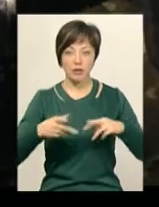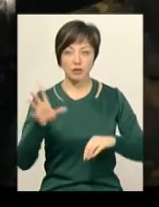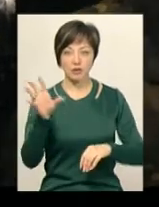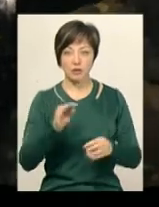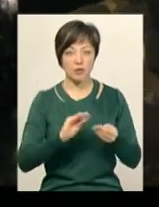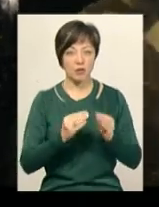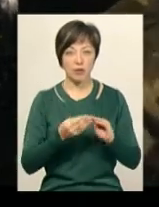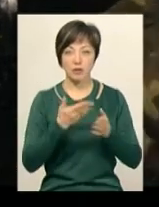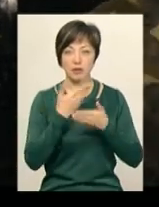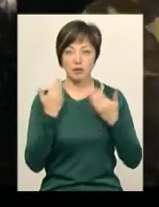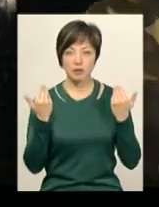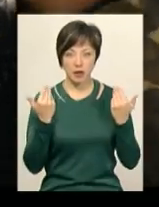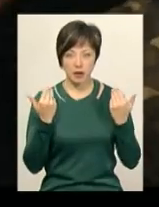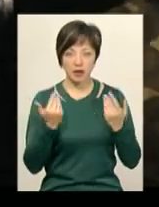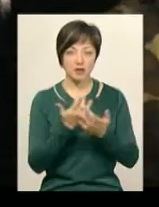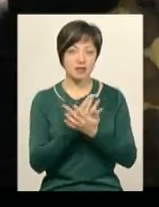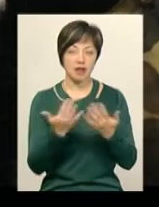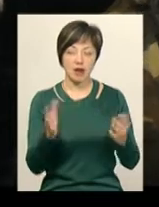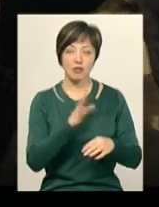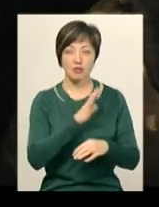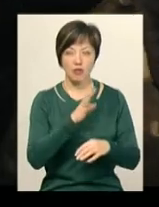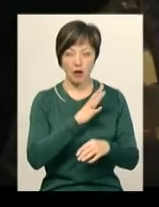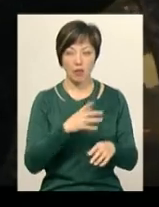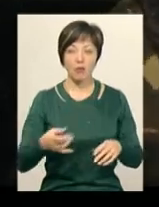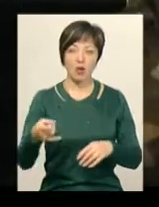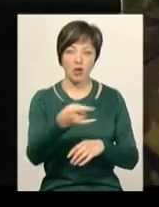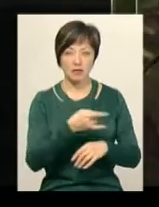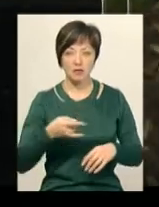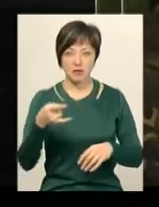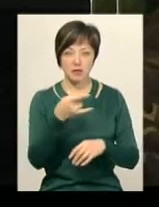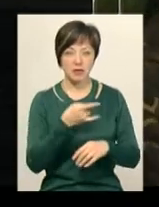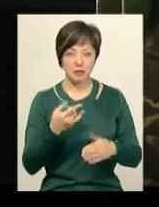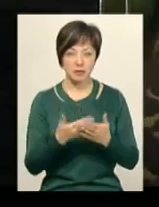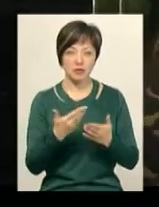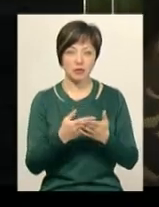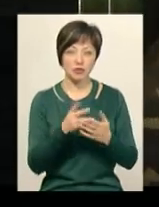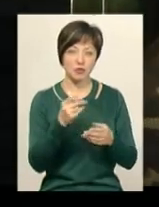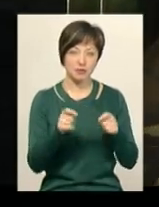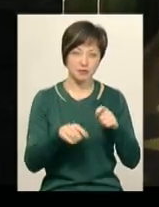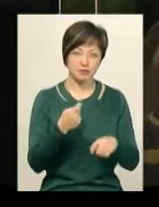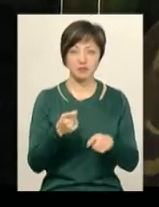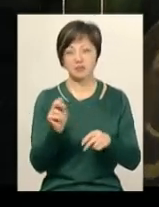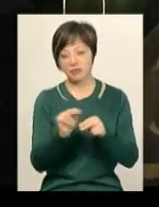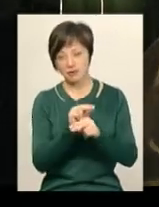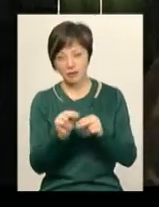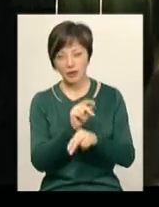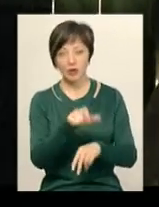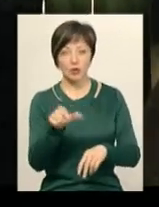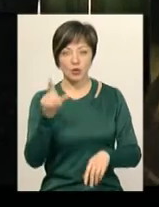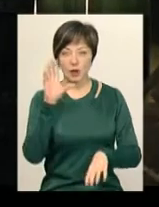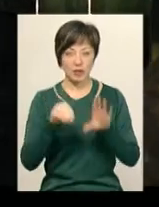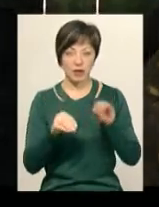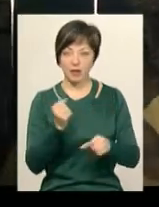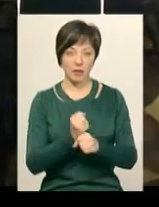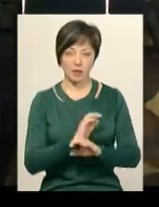немає. Водії стараються. Ну, сіляки буває. Поїздив, поїздив трохи. Там, де стяга ослабла. Підказали, він поїхав і виправив. Так що люди аби як не